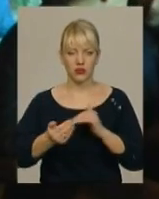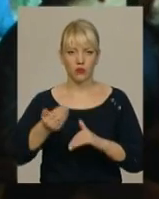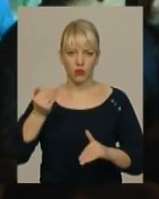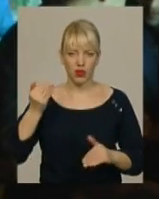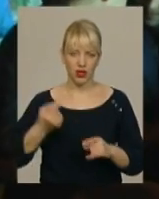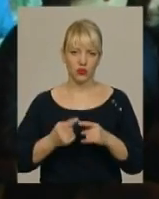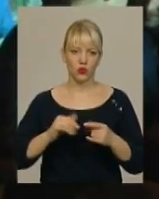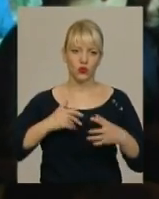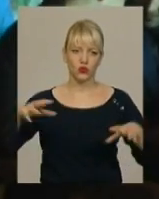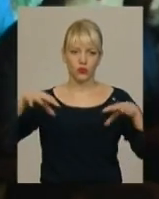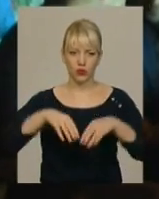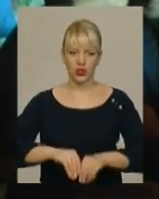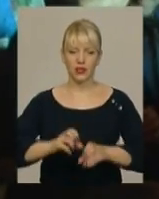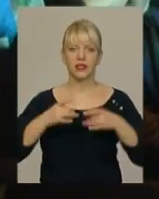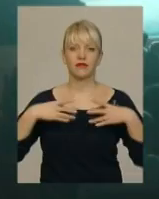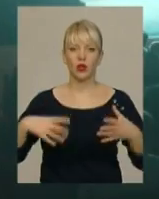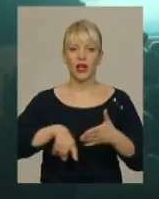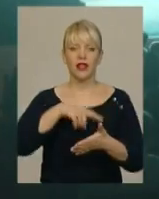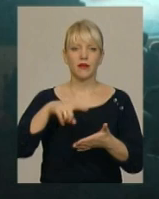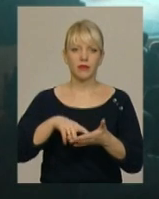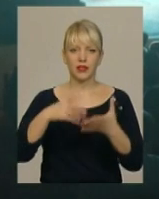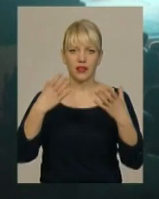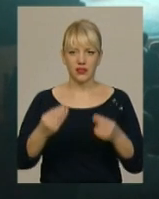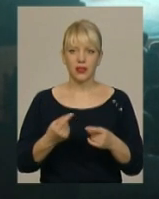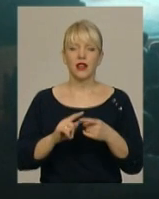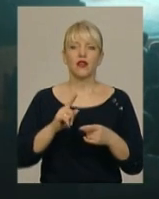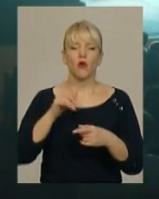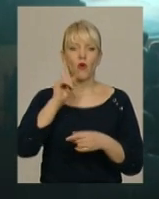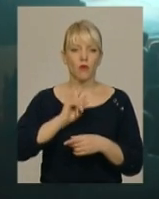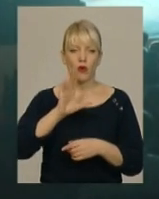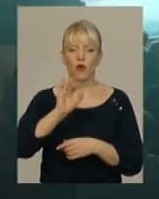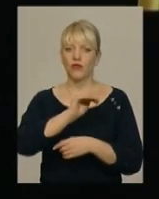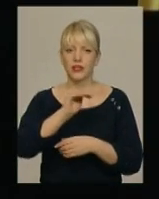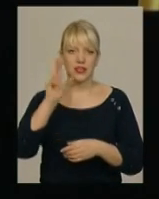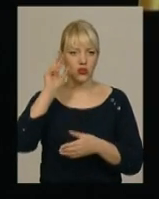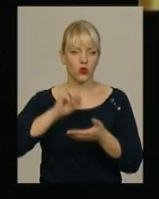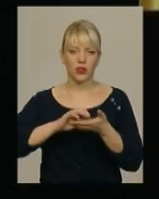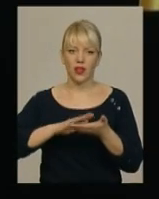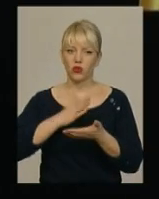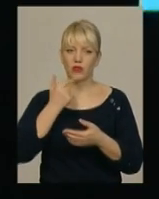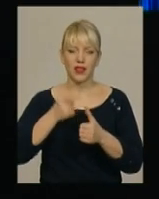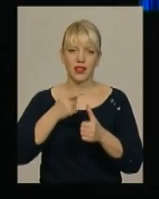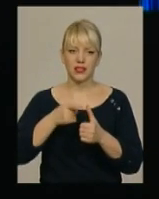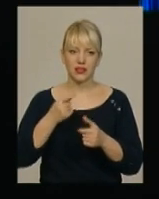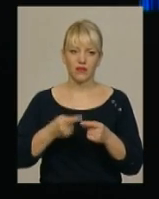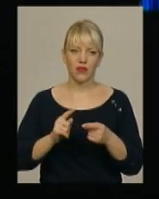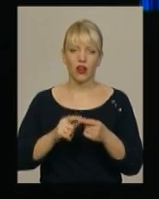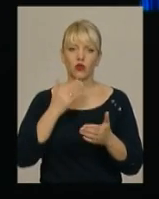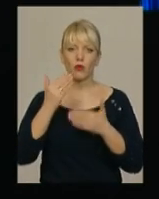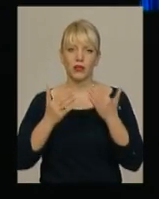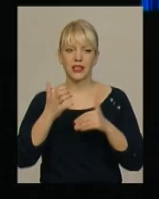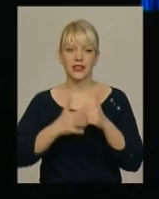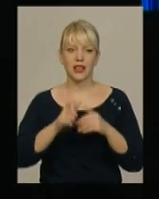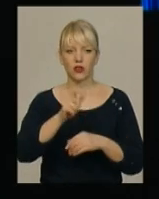Його хочуть поєднати зі святкуванням Дня міста, та офіційну дату поки не називають. Наразі проводять опитування серед містян та